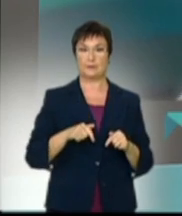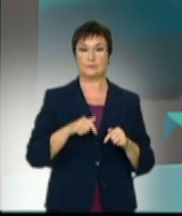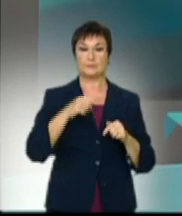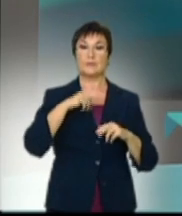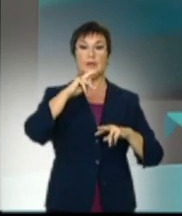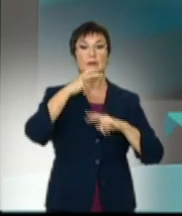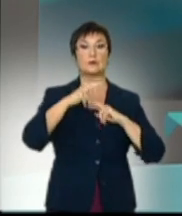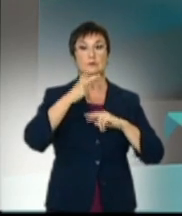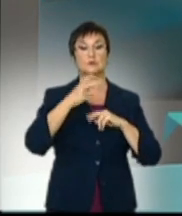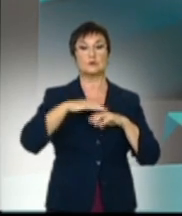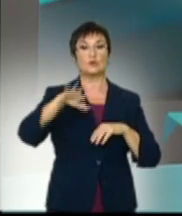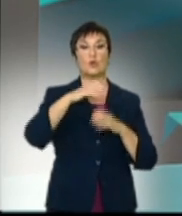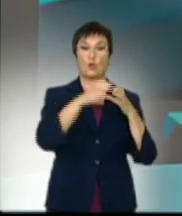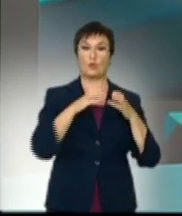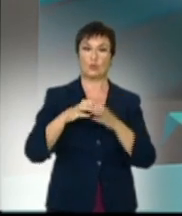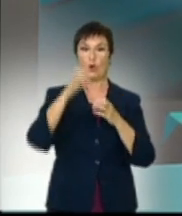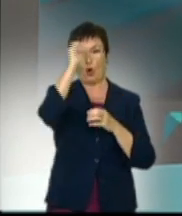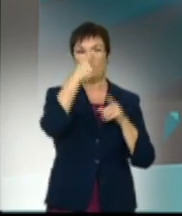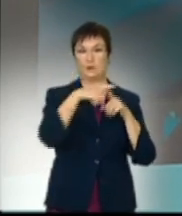arriben des de tots els àmbits de la societat valenciana.